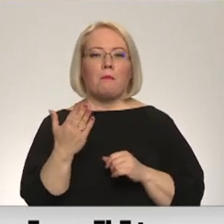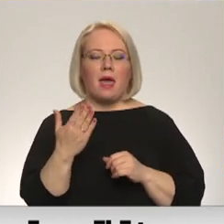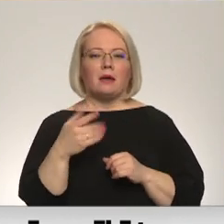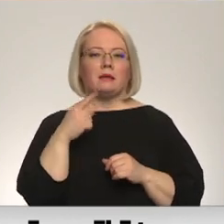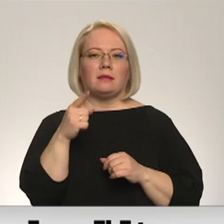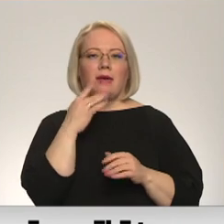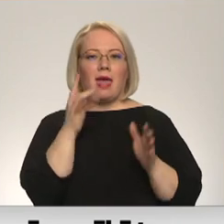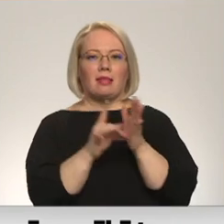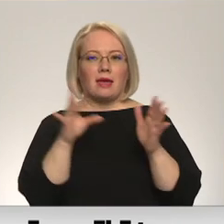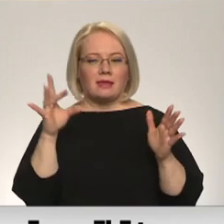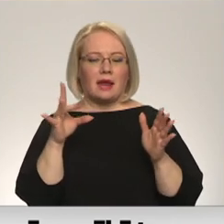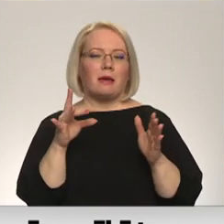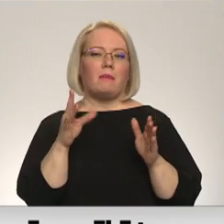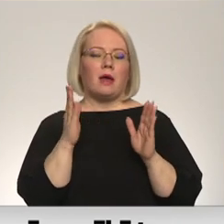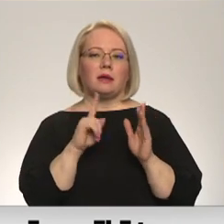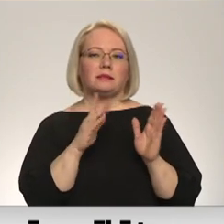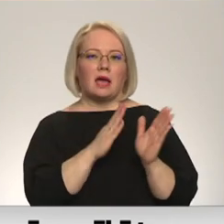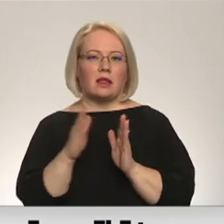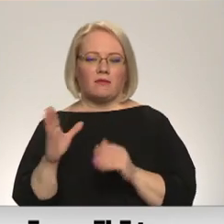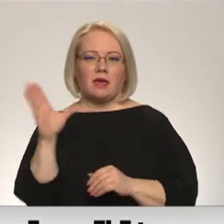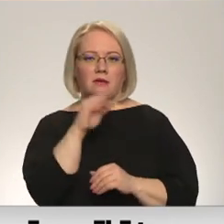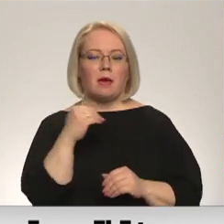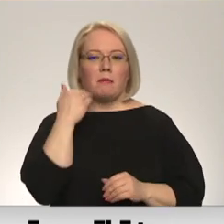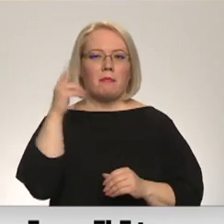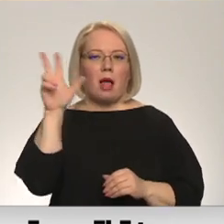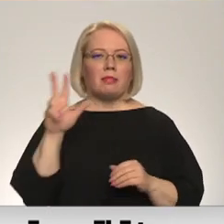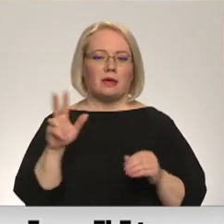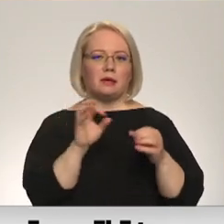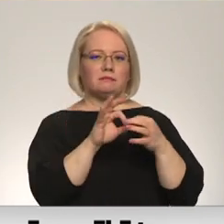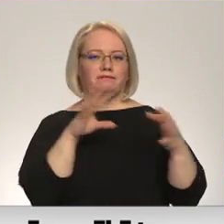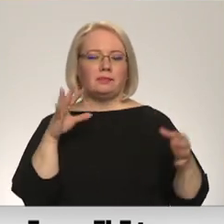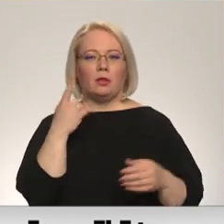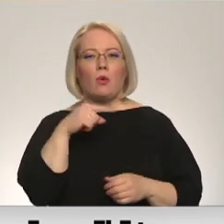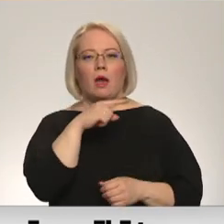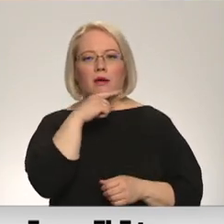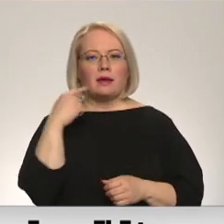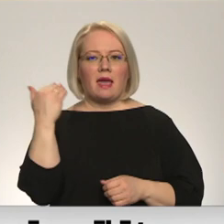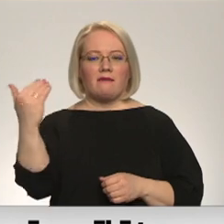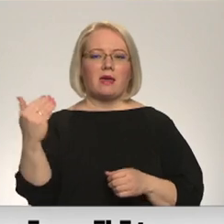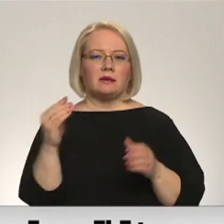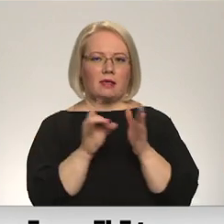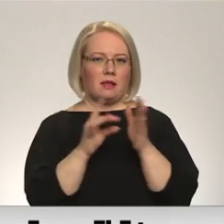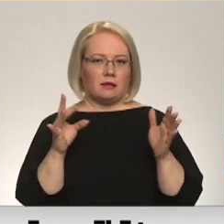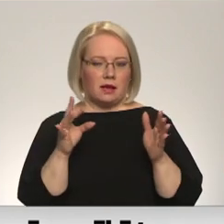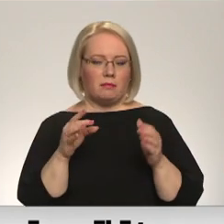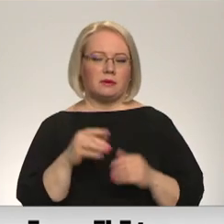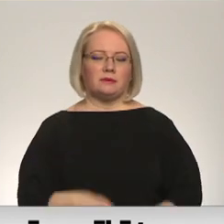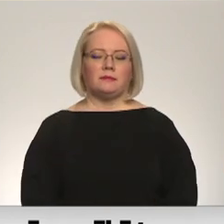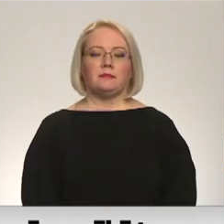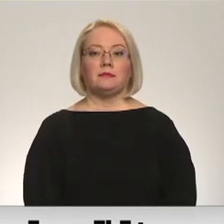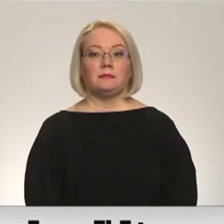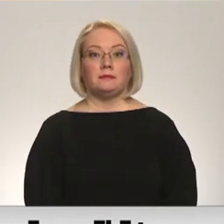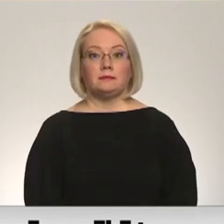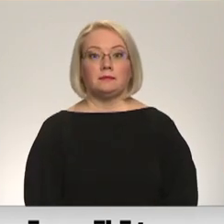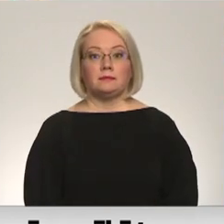augstsprieguma tīkls ir sagatavojies iespējamai Baltijas atslēgšanai no Krievijas energoapgādes tīklu. Plašāk par to stāstu Mārs Klūga.